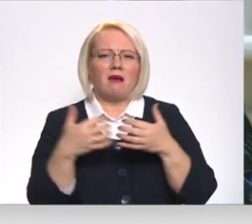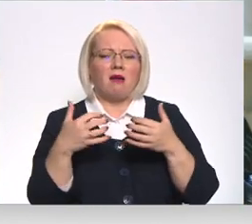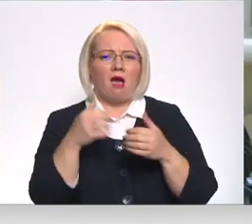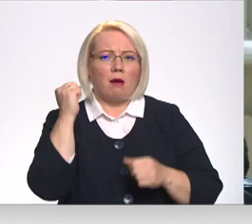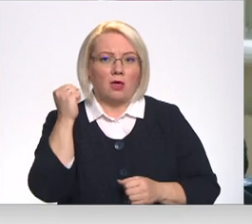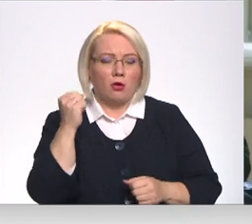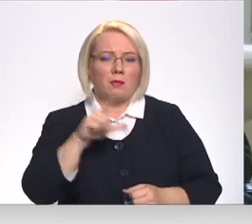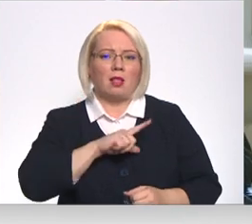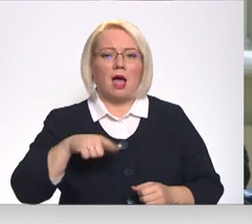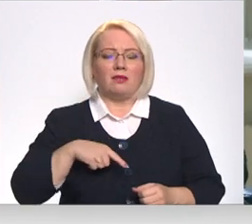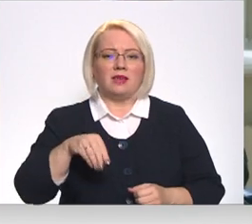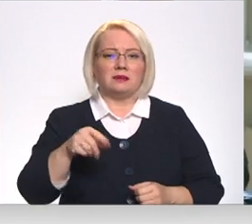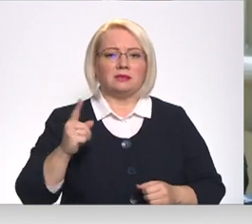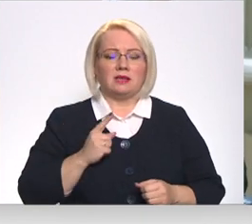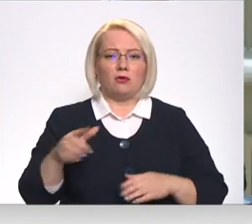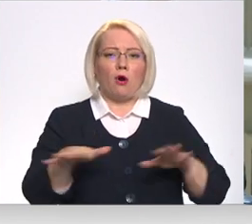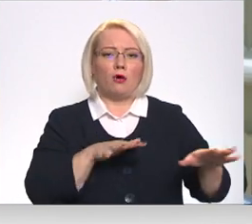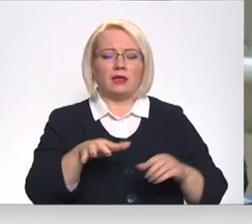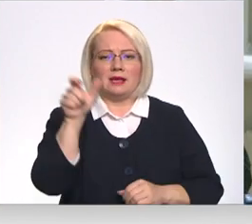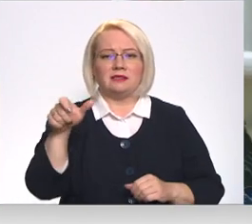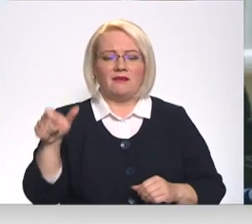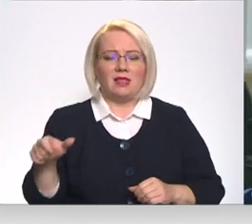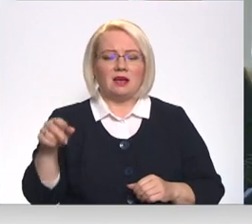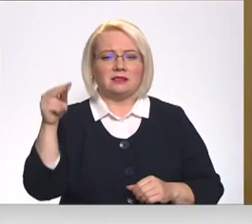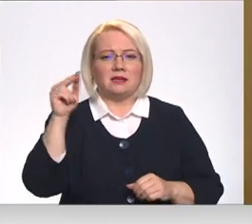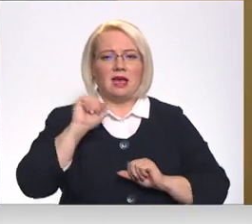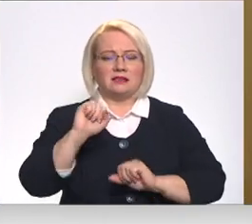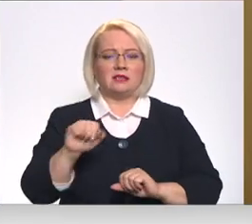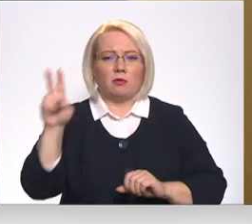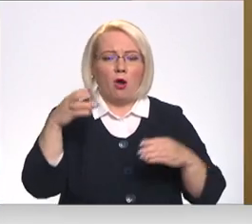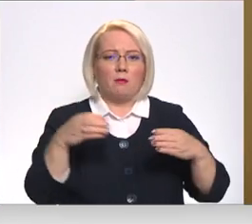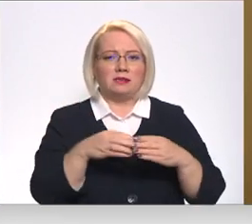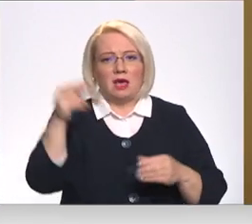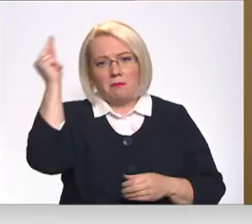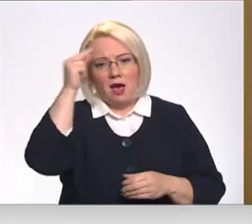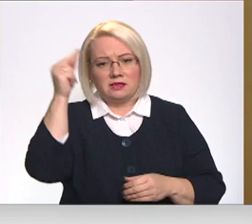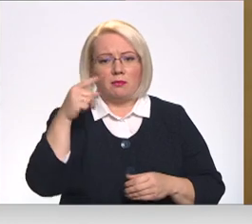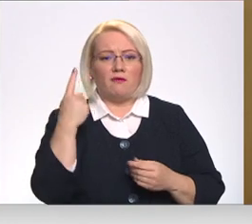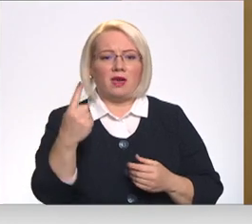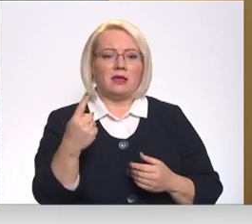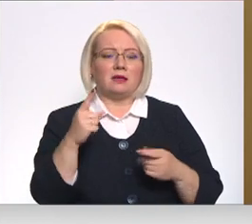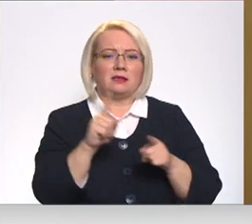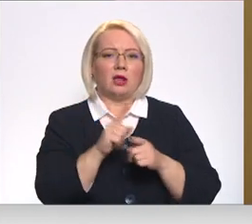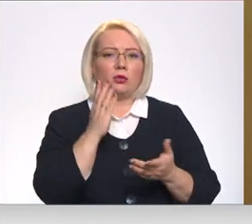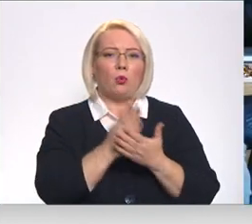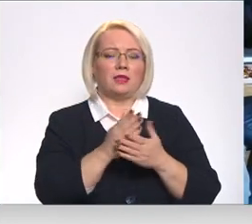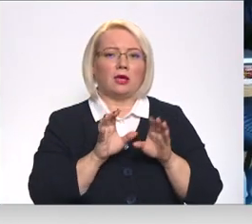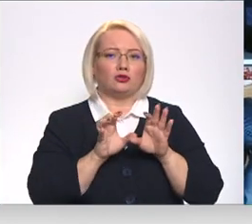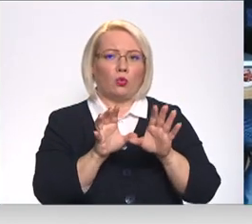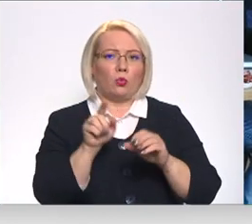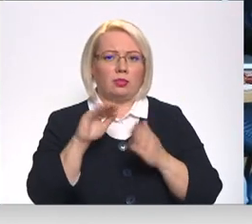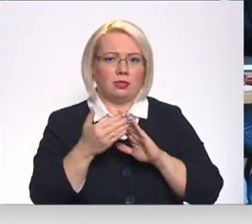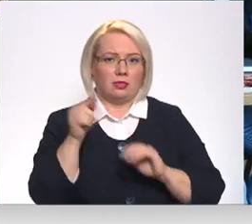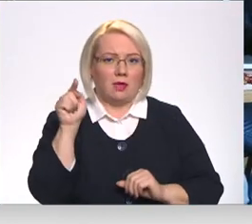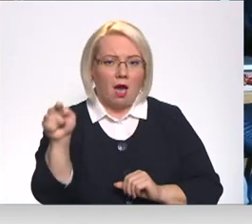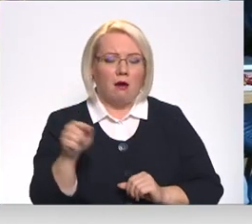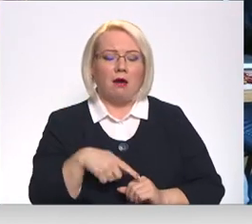Latvijā zemissarads rīko civilās aizsardzības komisiju pārstāvju mācības. Vienas no tādām aizvadītas arī skrundā. Pašādībām jāspēja vai